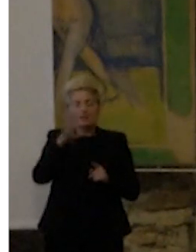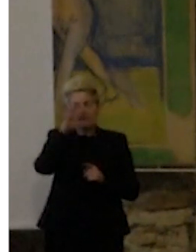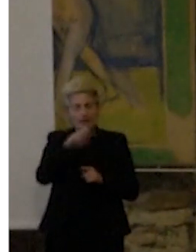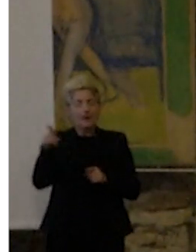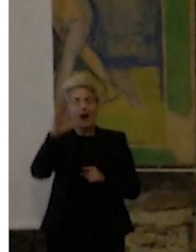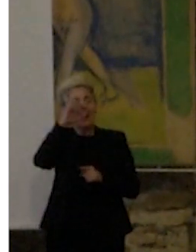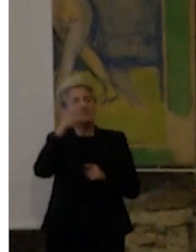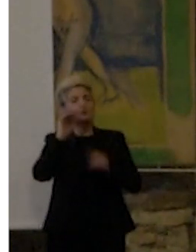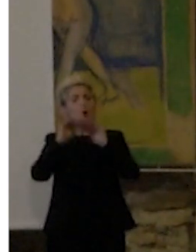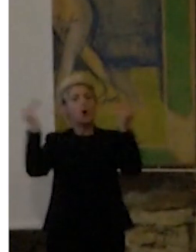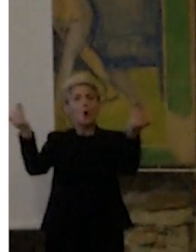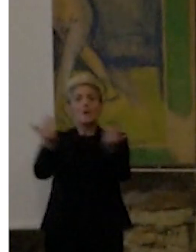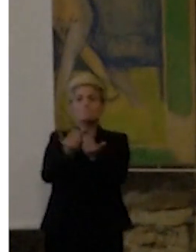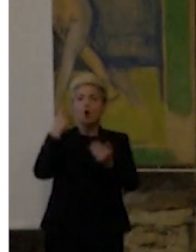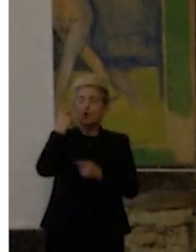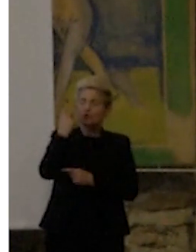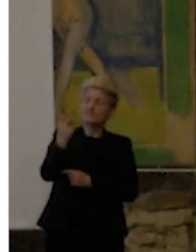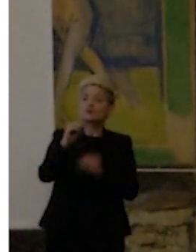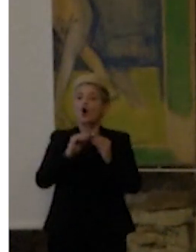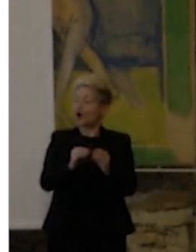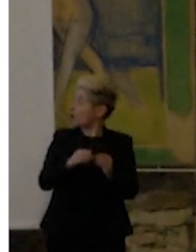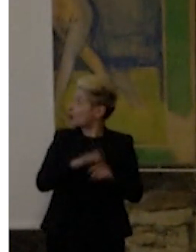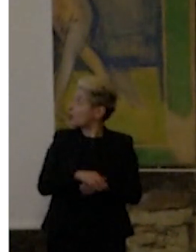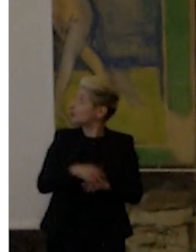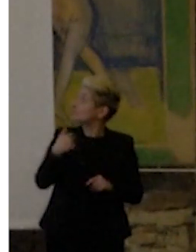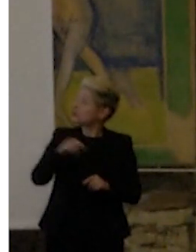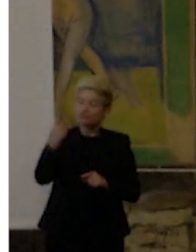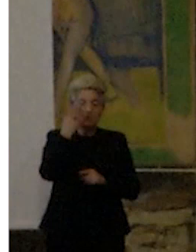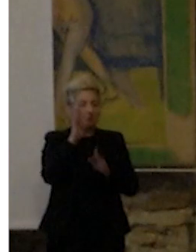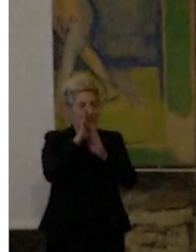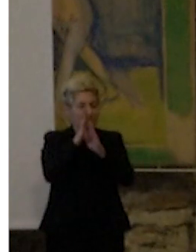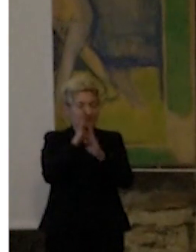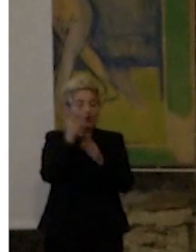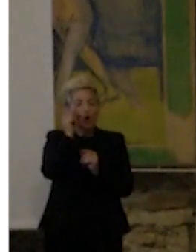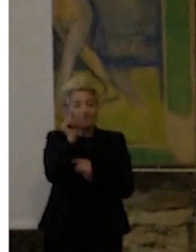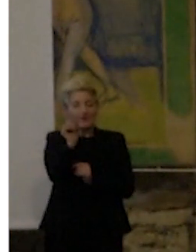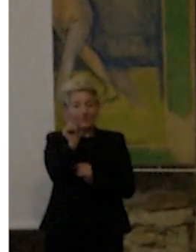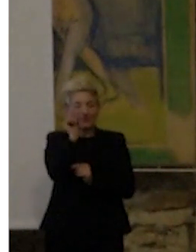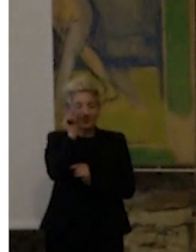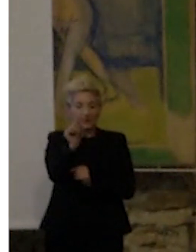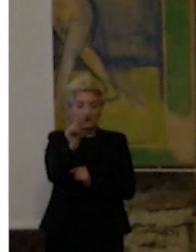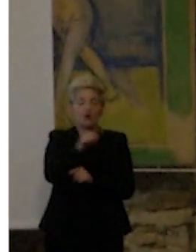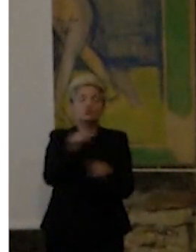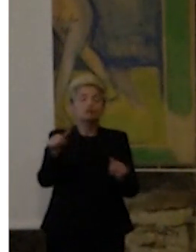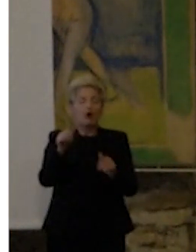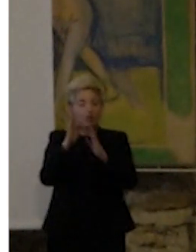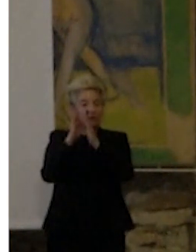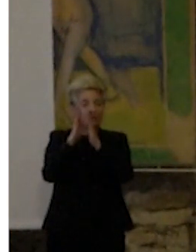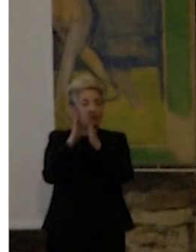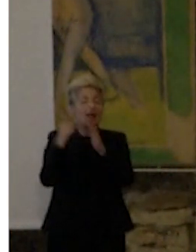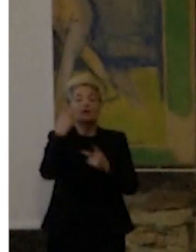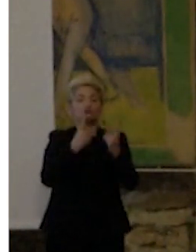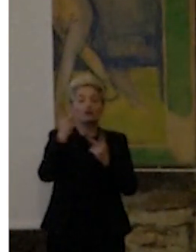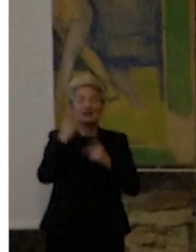guarda il mondo. Lo guarda in questo modo qua. Ha uno spiraglio solamente visivo. A un certo punto cerca